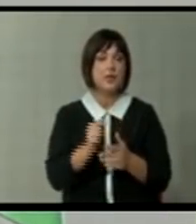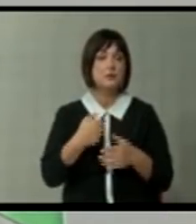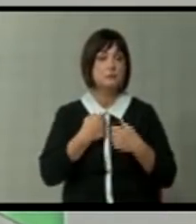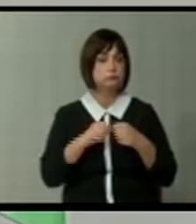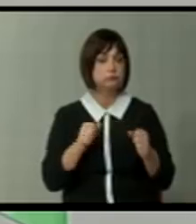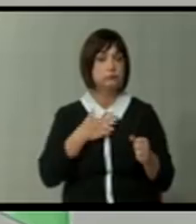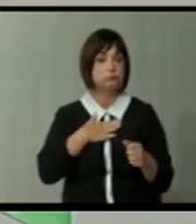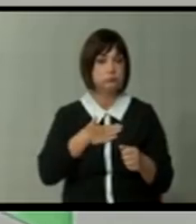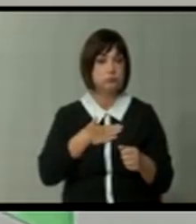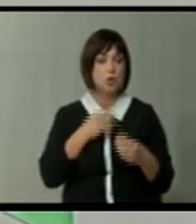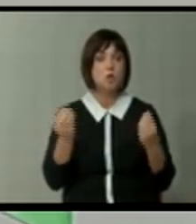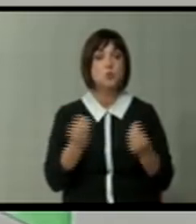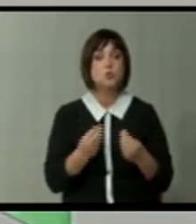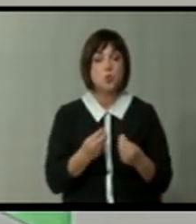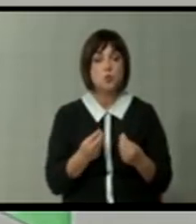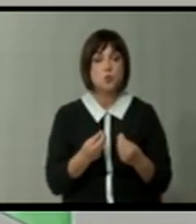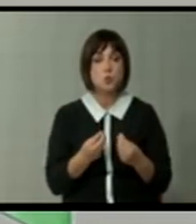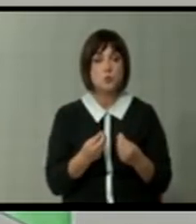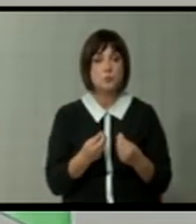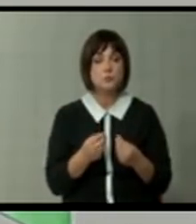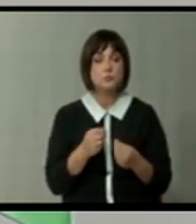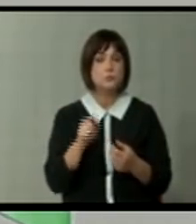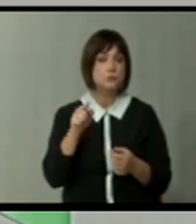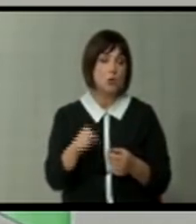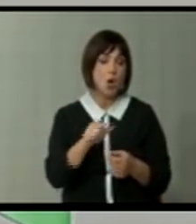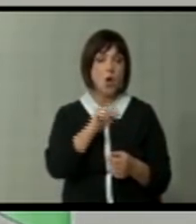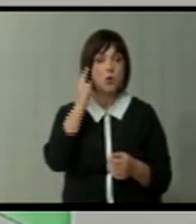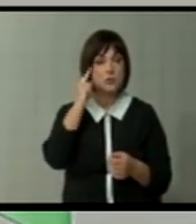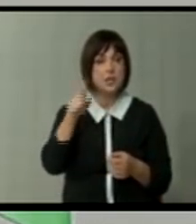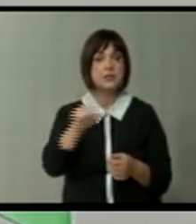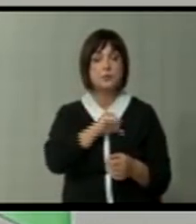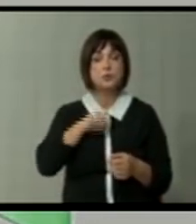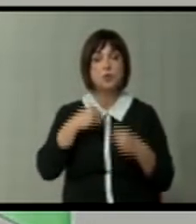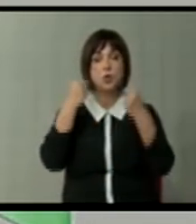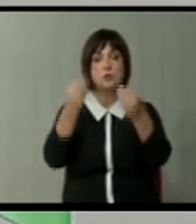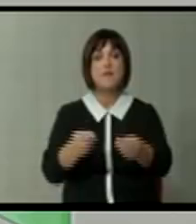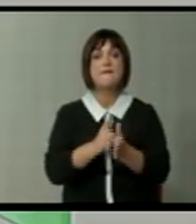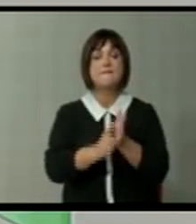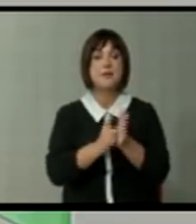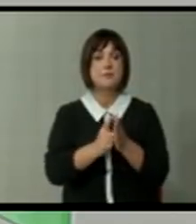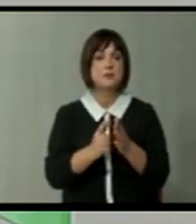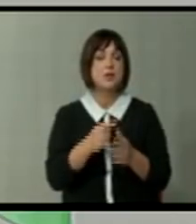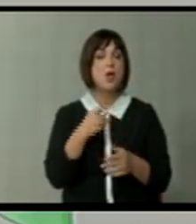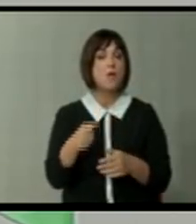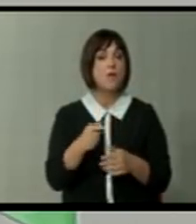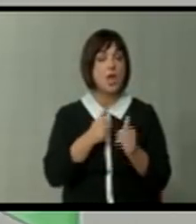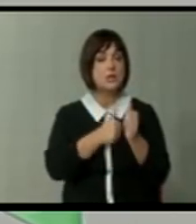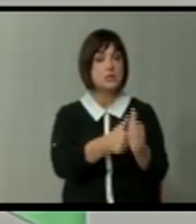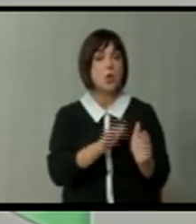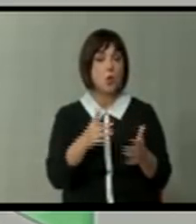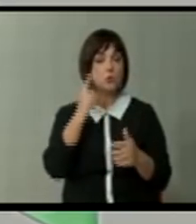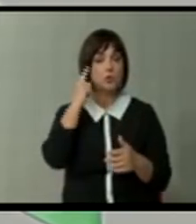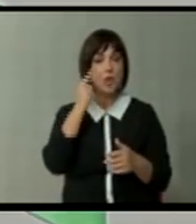располагање. Зошто? Тоа, го знаат тие што и го дадува на тој временски период. И дека е следана колку што